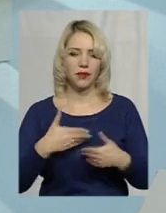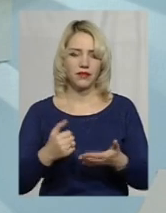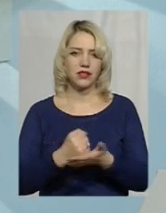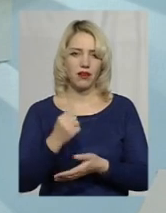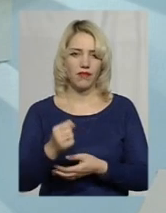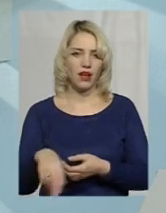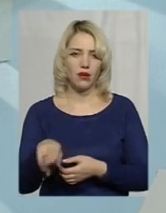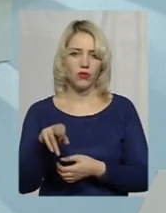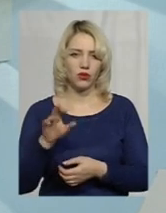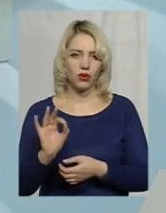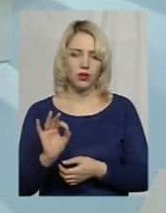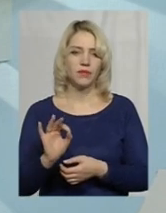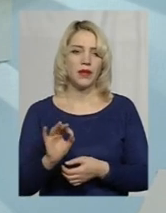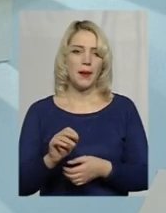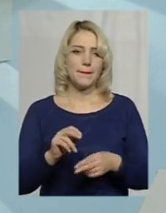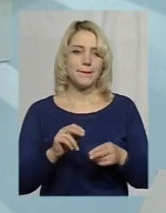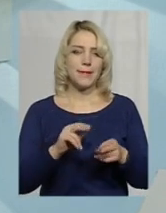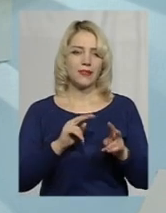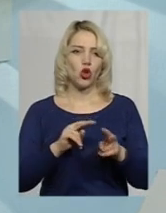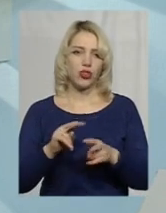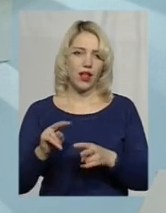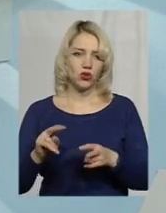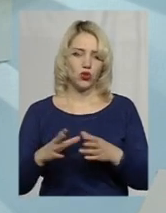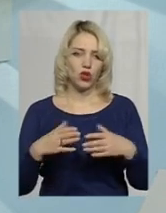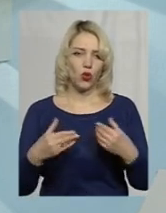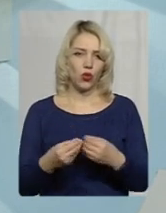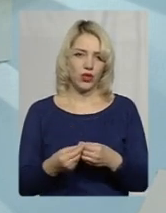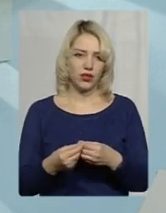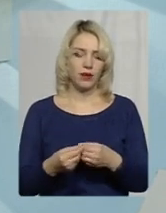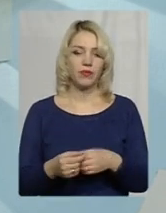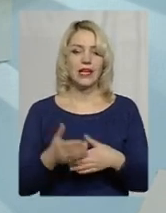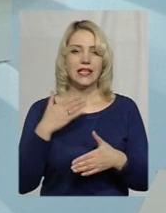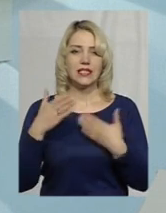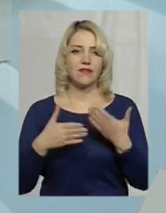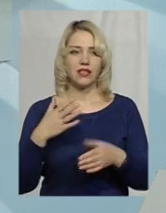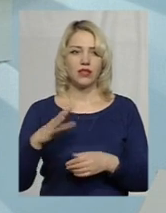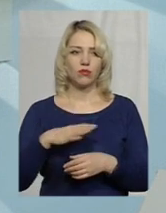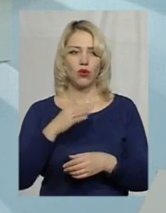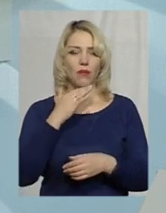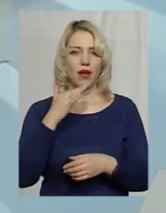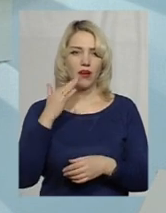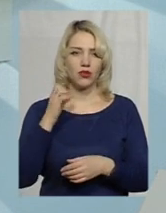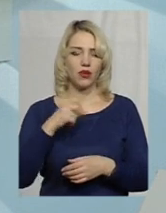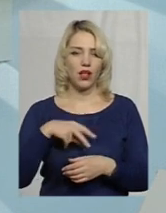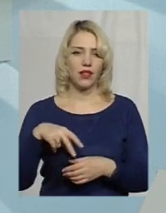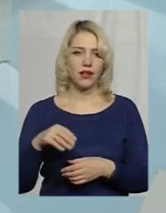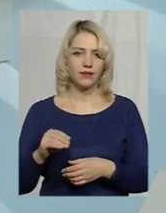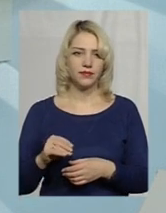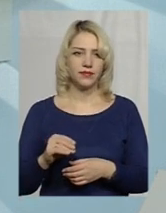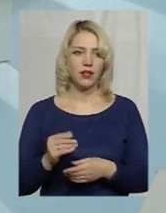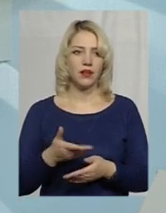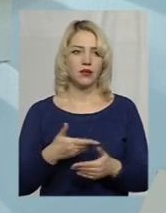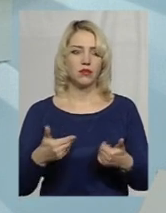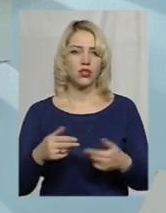до патронатної родини. Тобто звернень було багато, але ми,